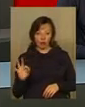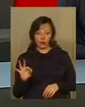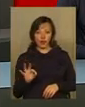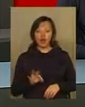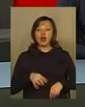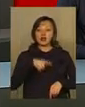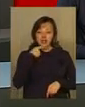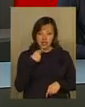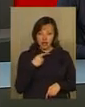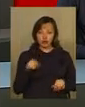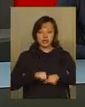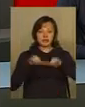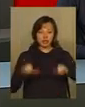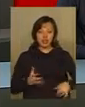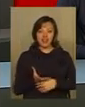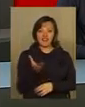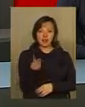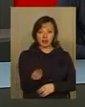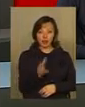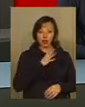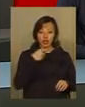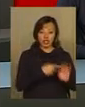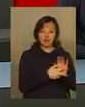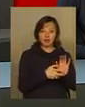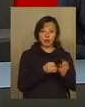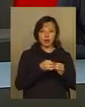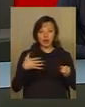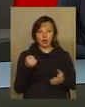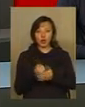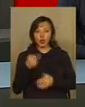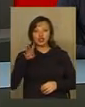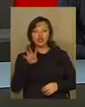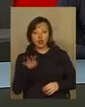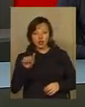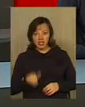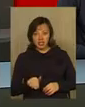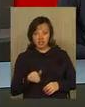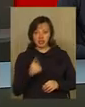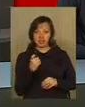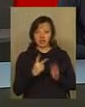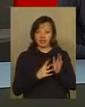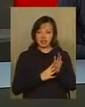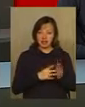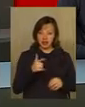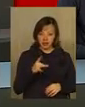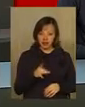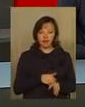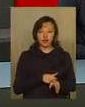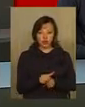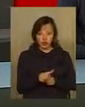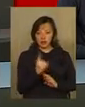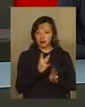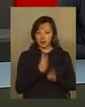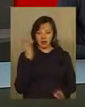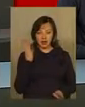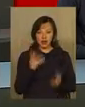Посадовець зазначив, що збільшення виплат із 1815 до 4129 гривень відбудуться